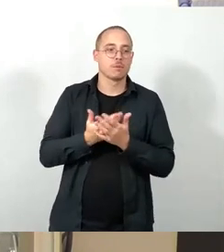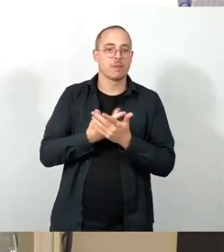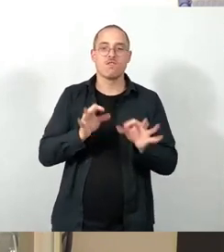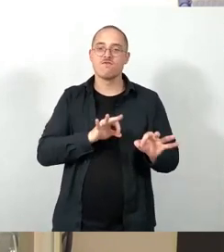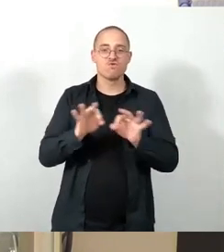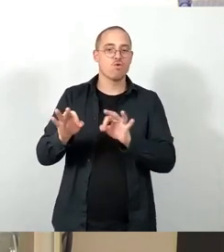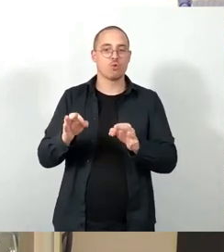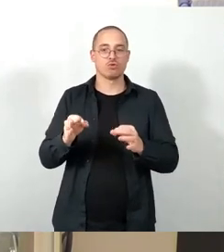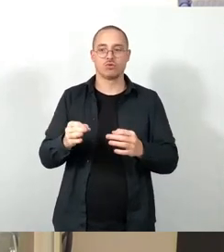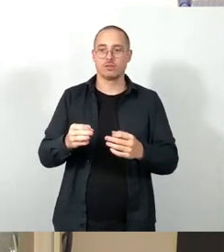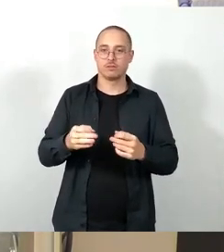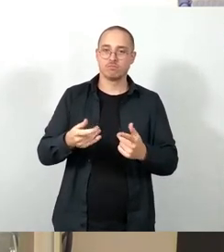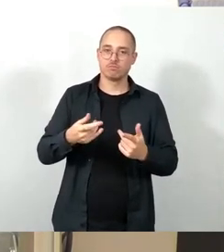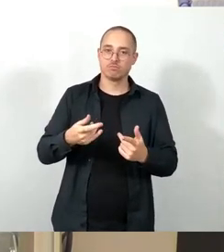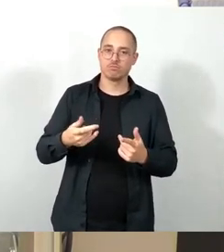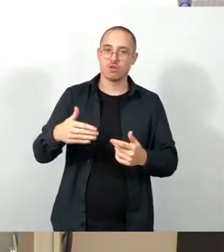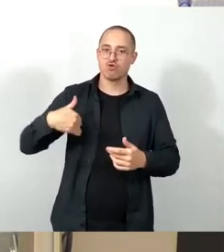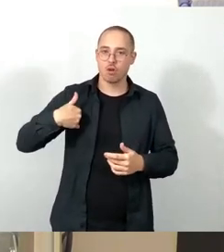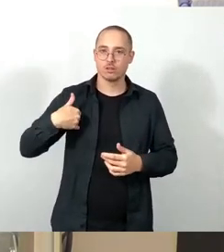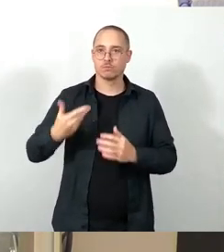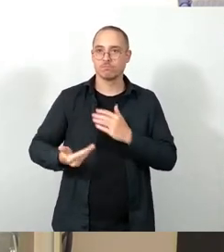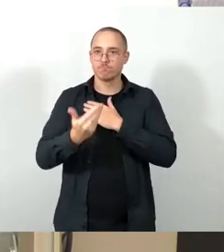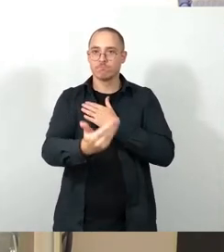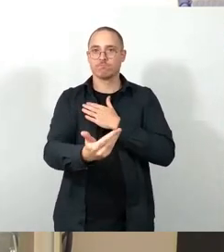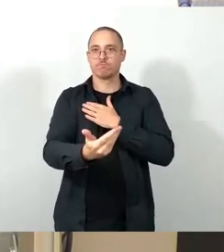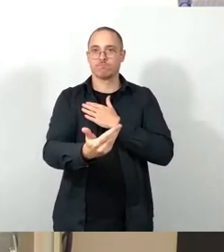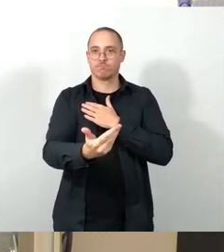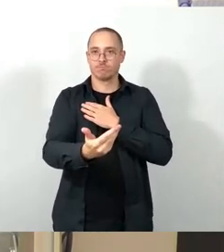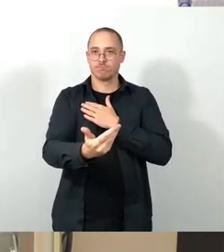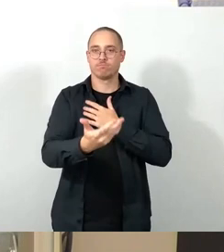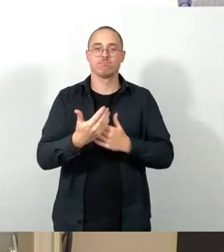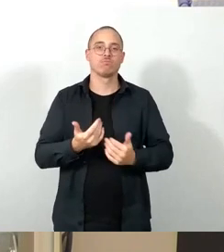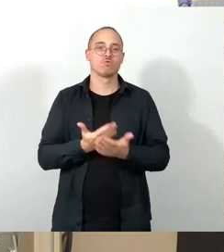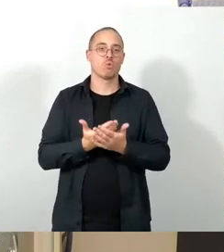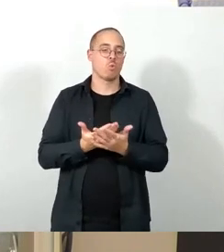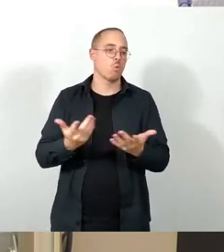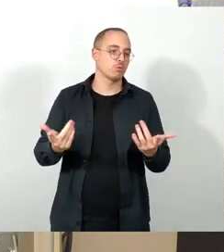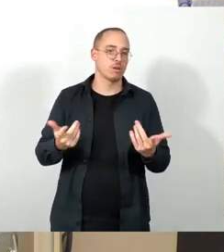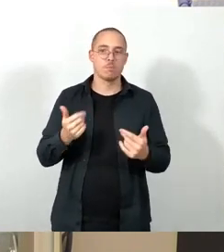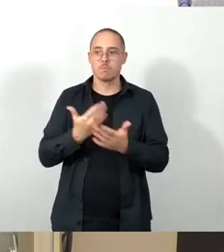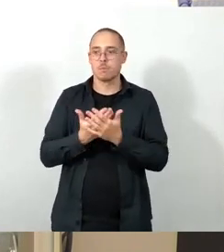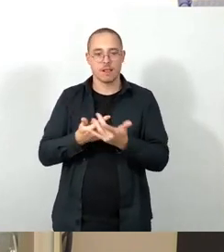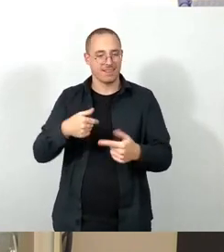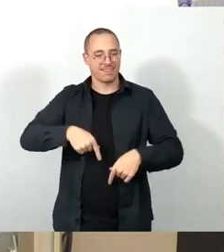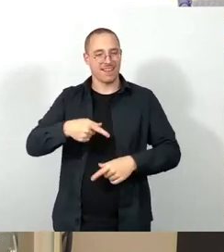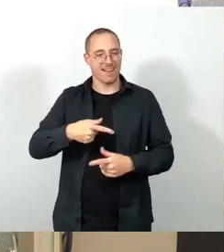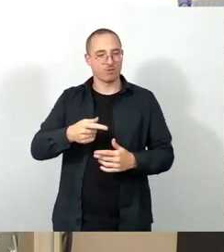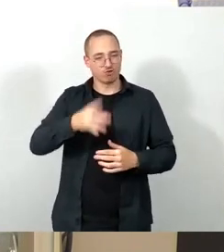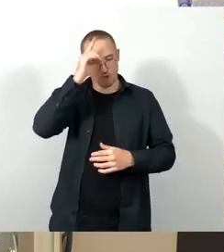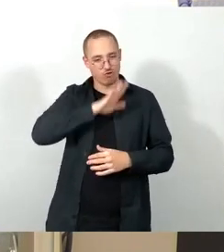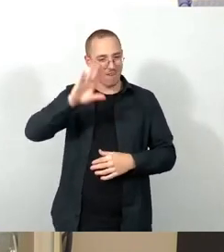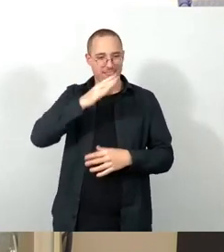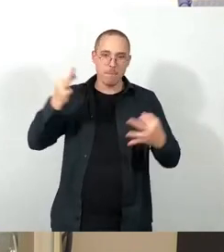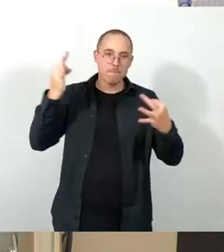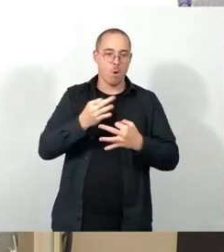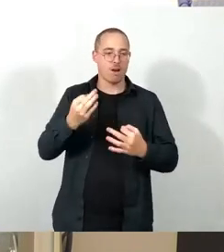Land, wo es zum einen eine Ausweispflicht gibt, zum anderen beglaubigte Kopien oder auch Führungszeugnisse notwendig sind, um sich auf Jobs